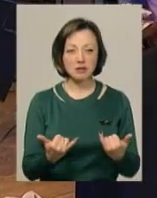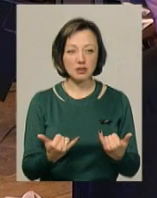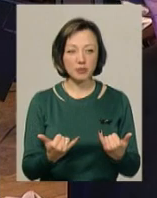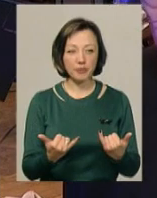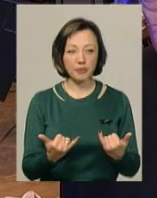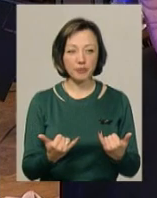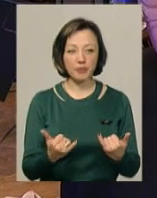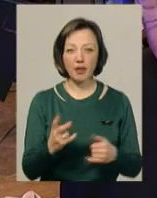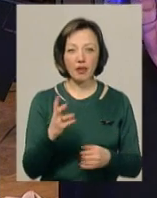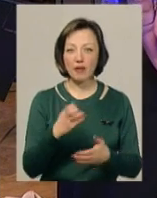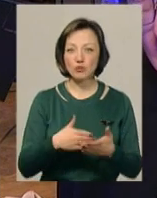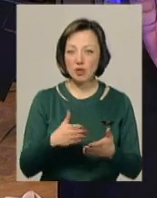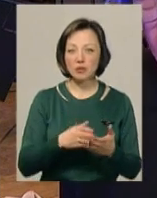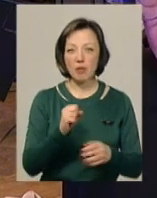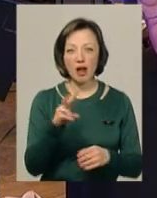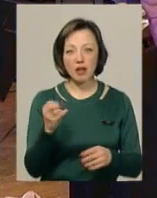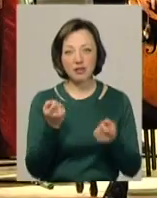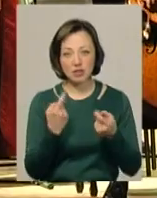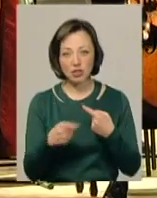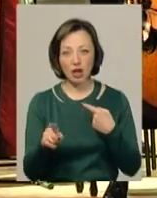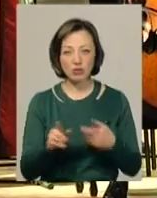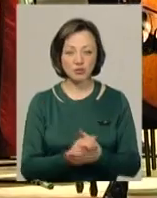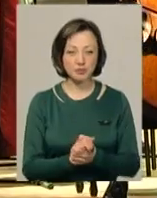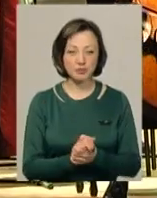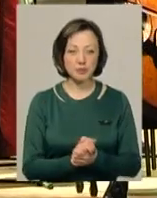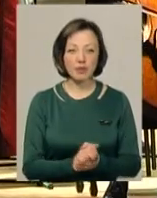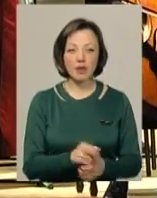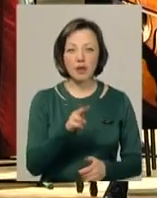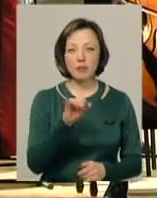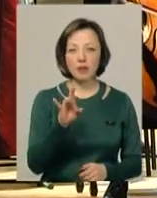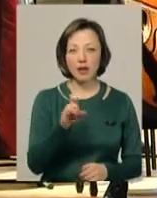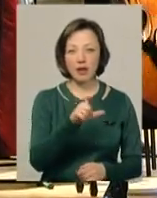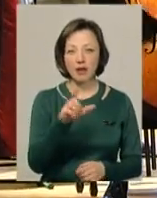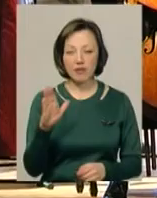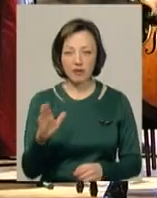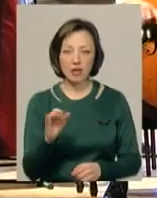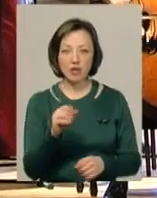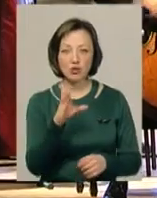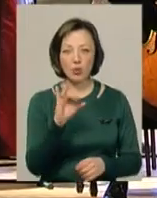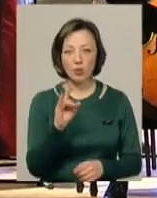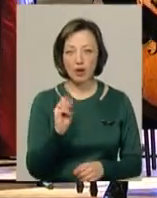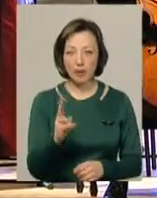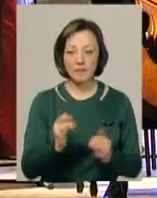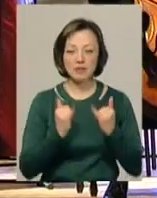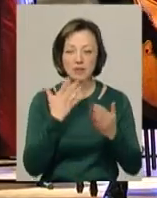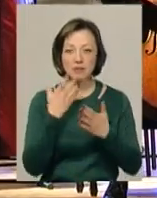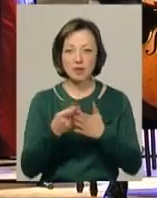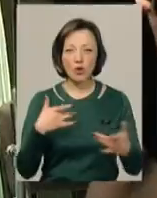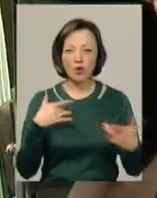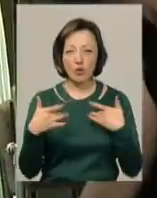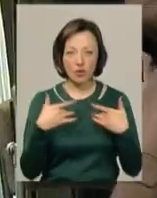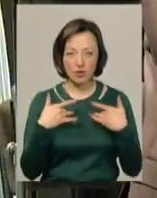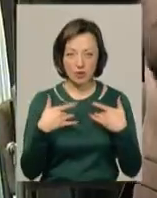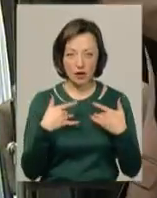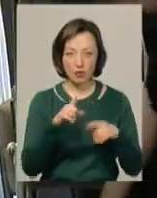ну не зовсім, але у всякого разу якась інакше. Саме Олександру Пірієву Мирослав Скорик присвятив свій концерт номер два для віолончелі з